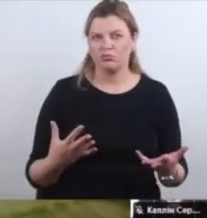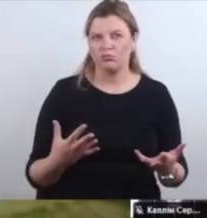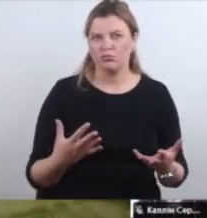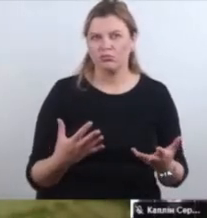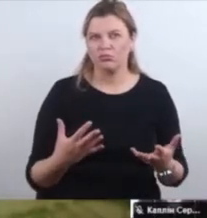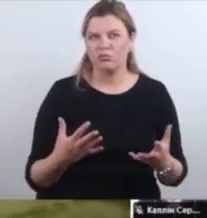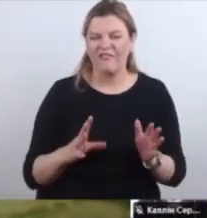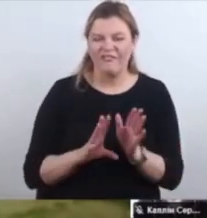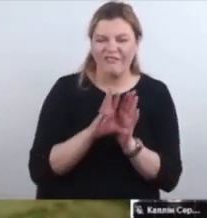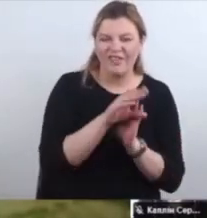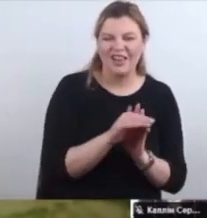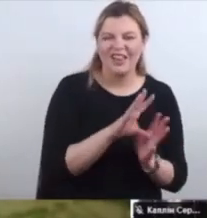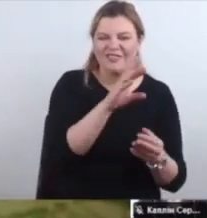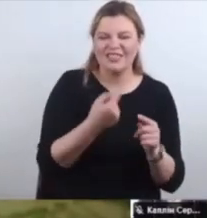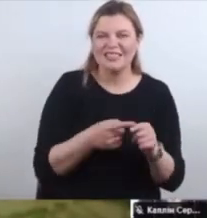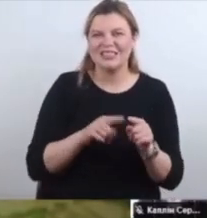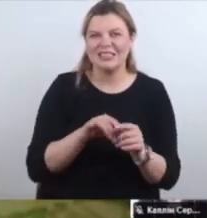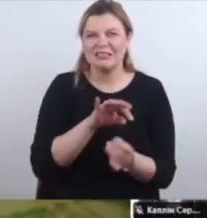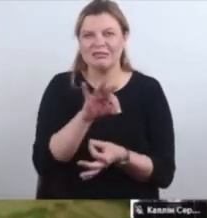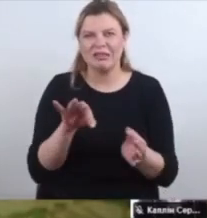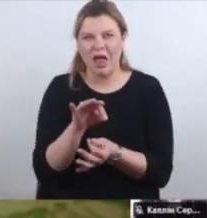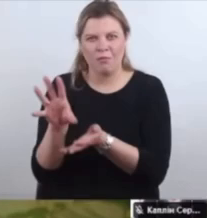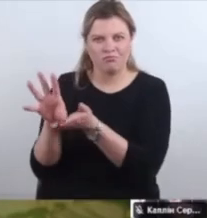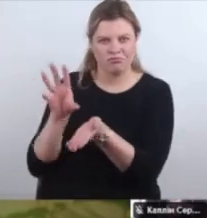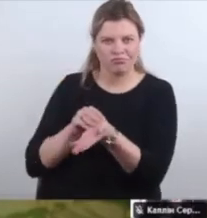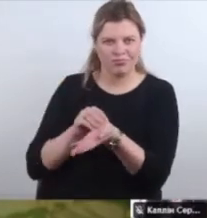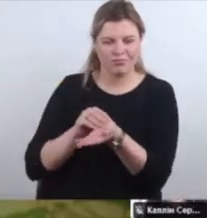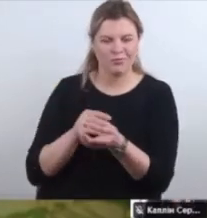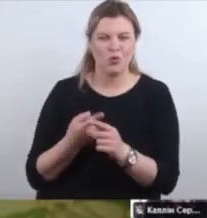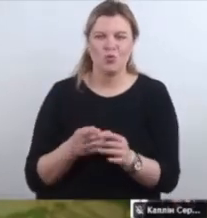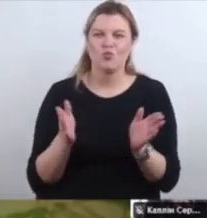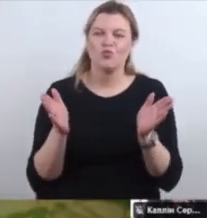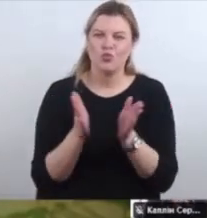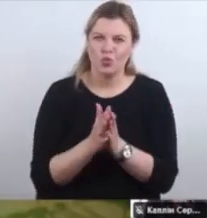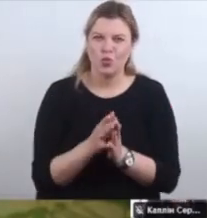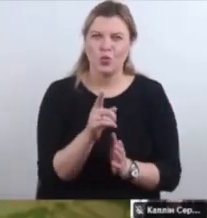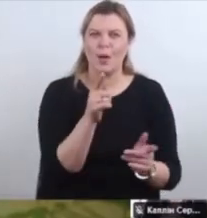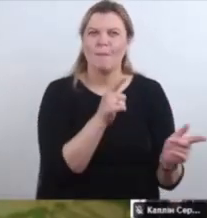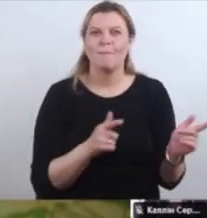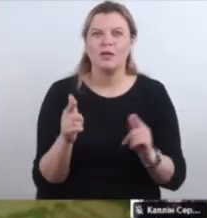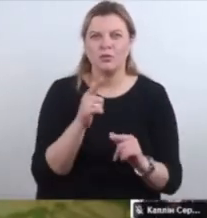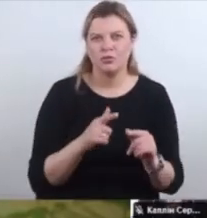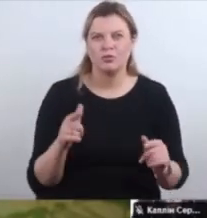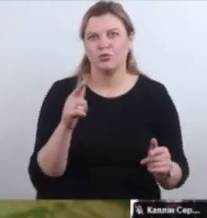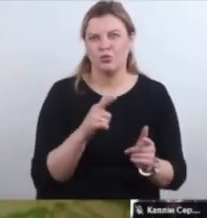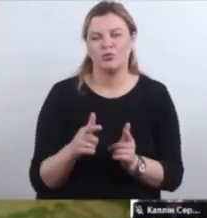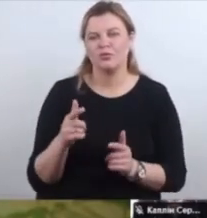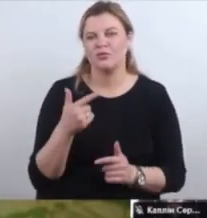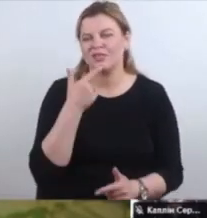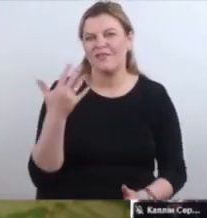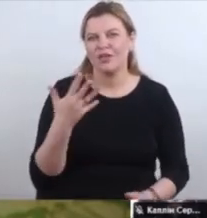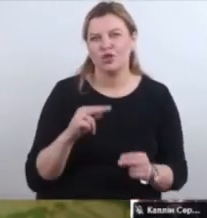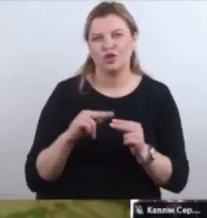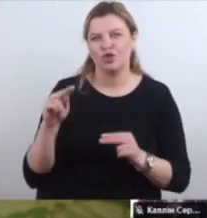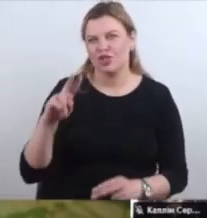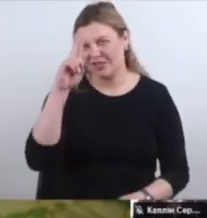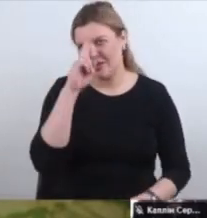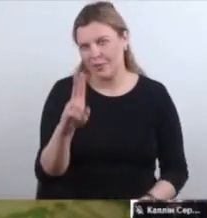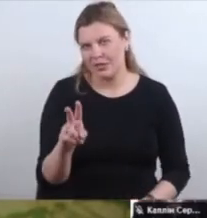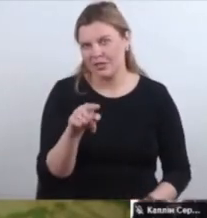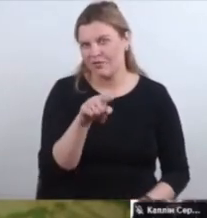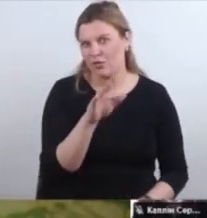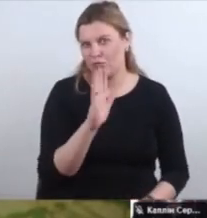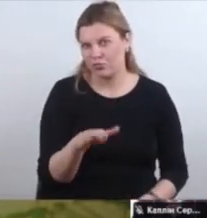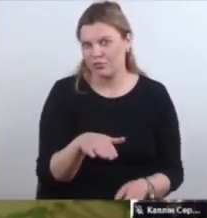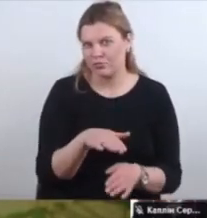оточення. Тому, будь ласка, підготуйтесь під звіт. Через два місяці вам